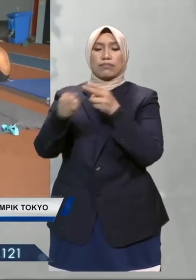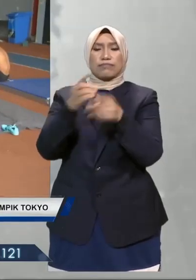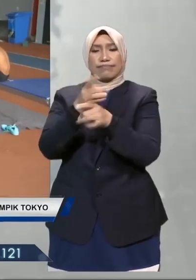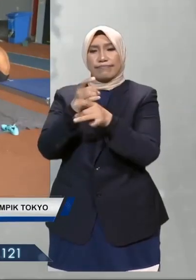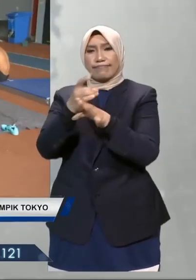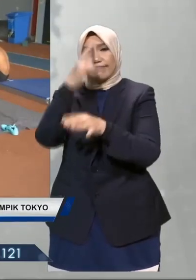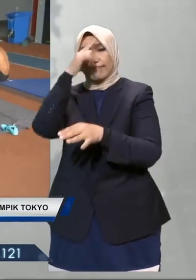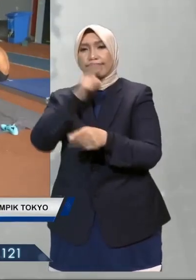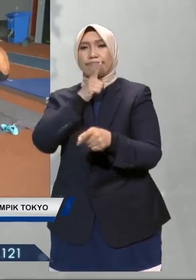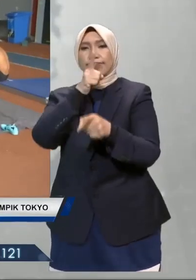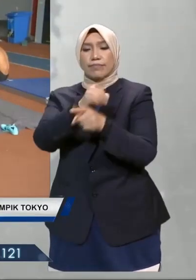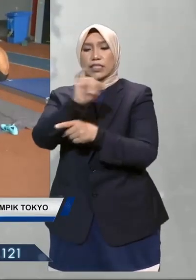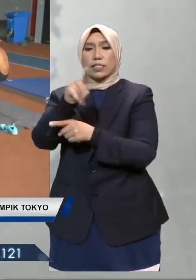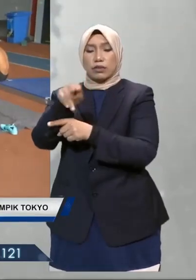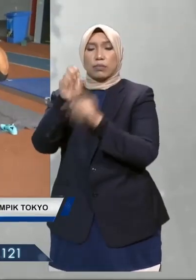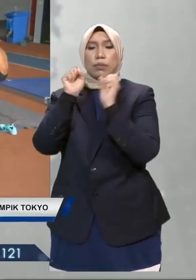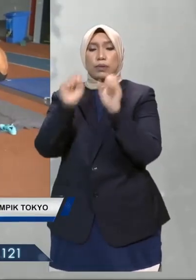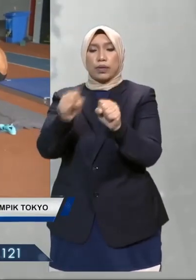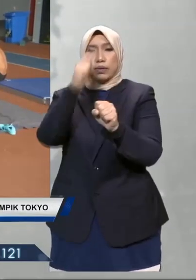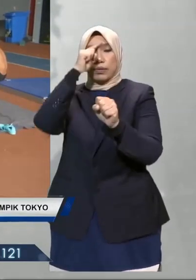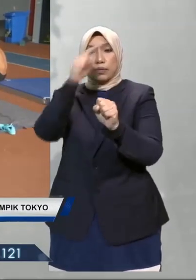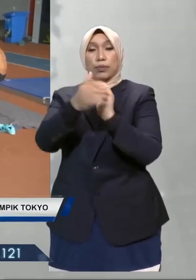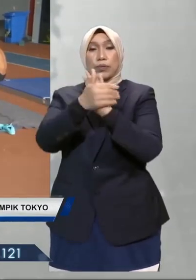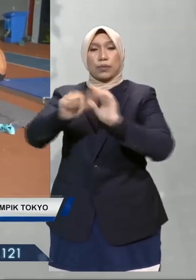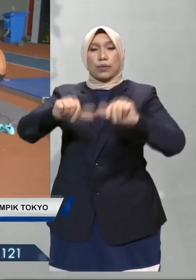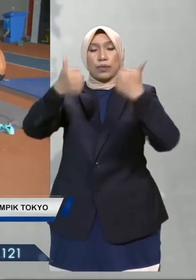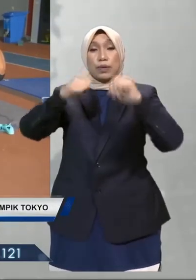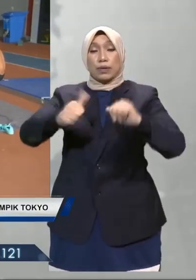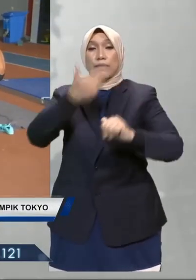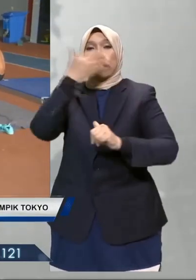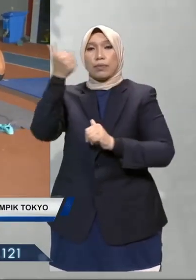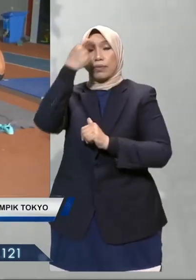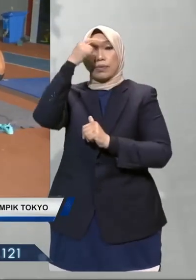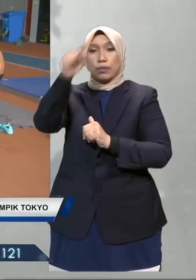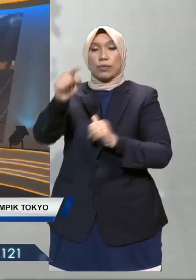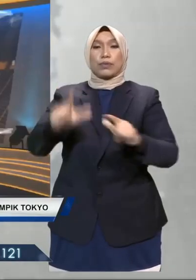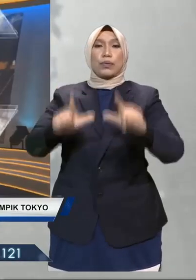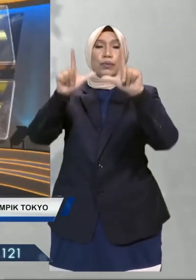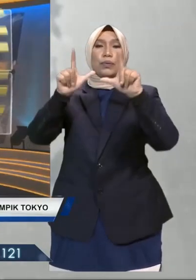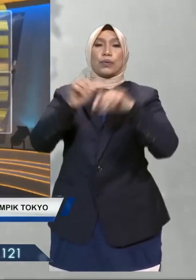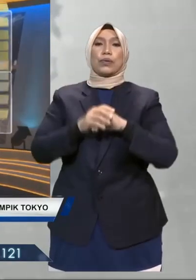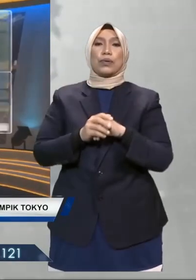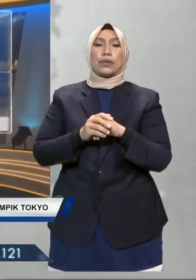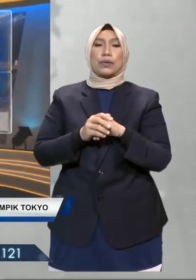keras bagi memastikan Rizwan dapat berada di prestasi terbaik menjelang ASI di Tokyo.